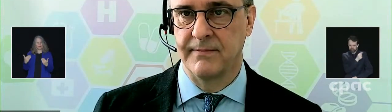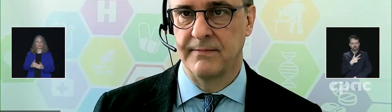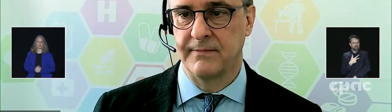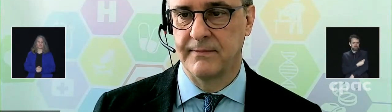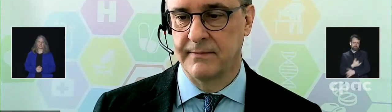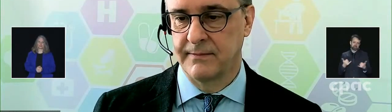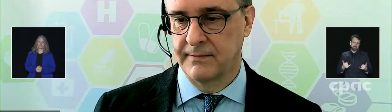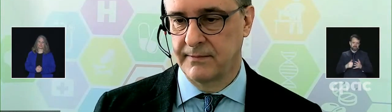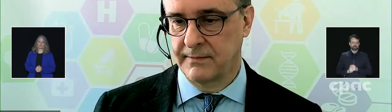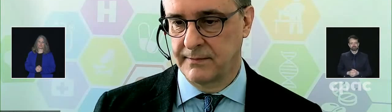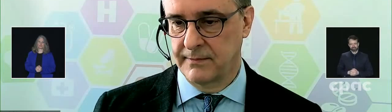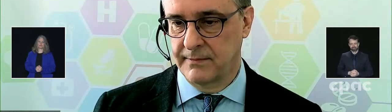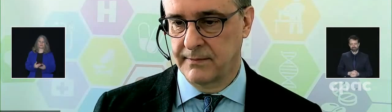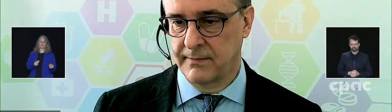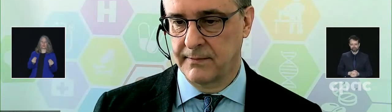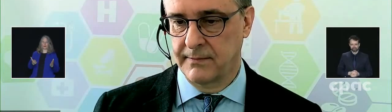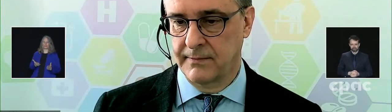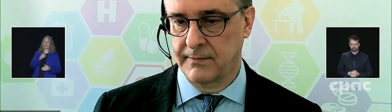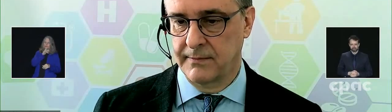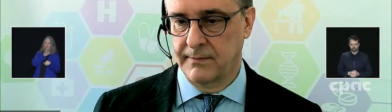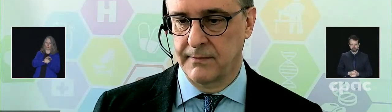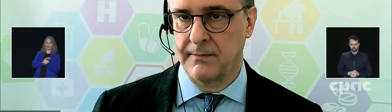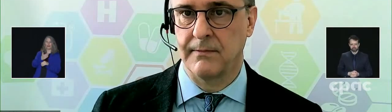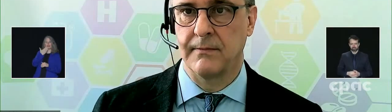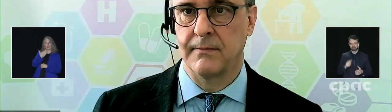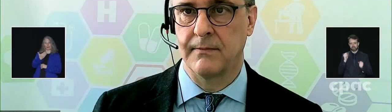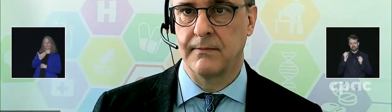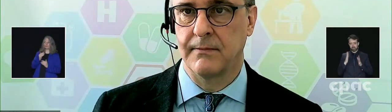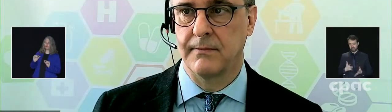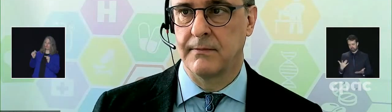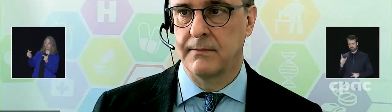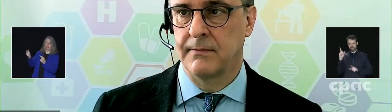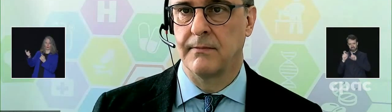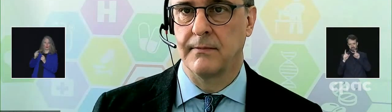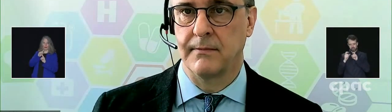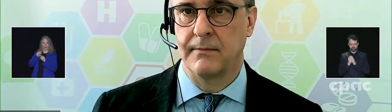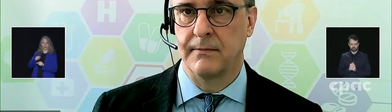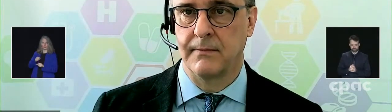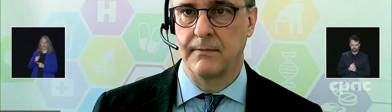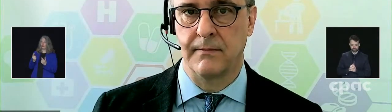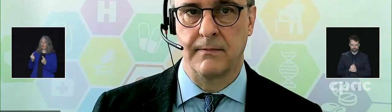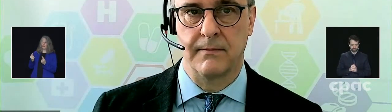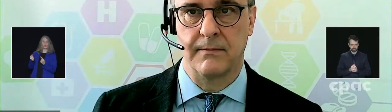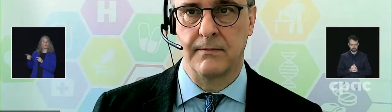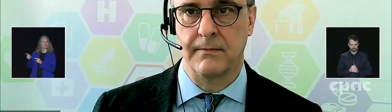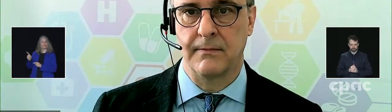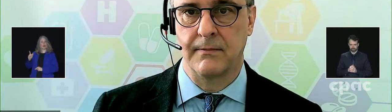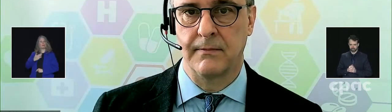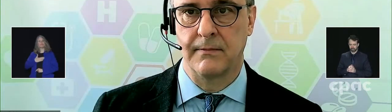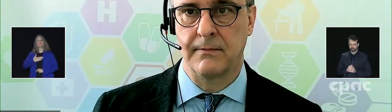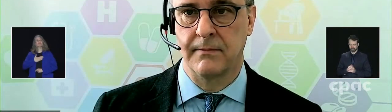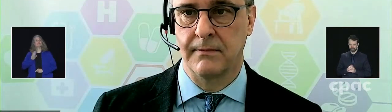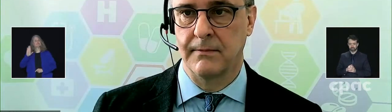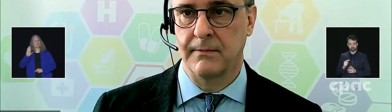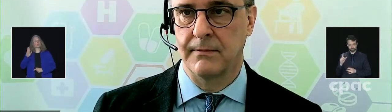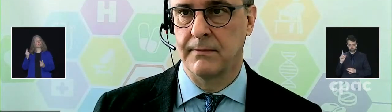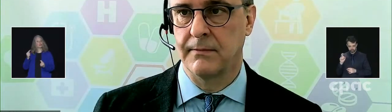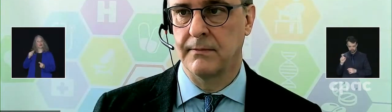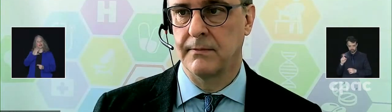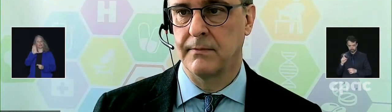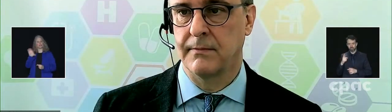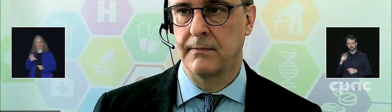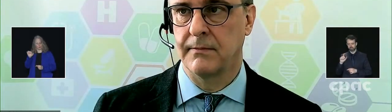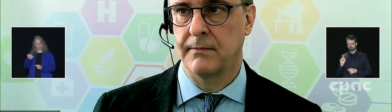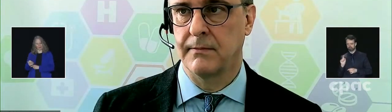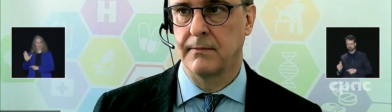Thank you. We'll move to questions. If you have a question, please raise your hand on the Zoom platform so I can acknowledge. We'll